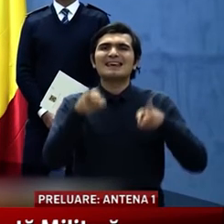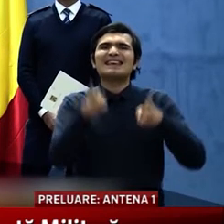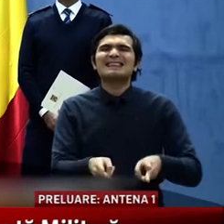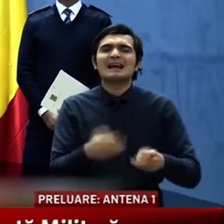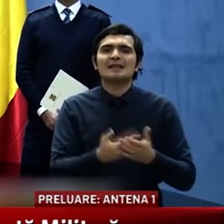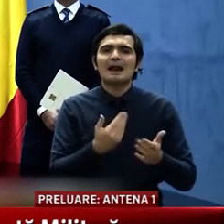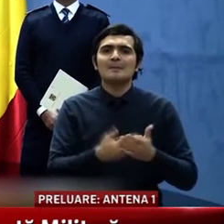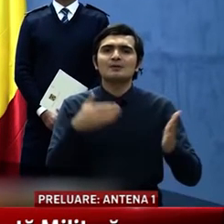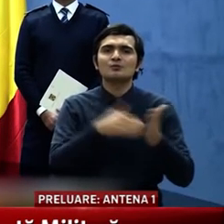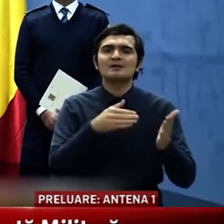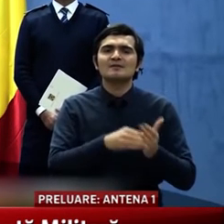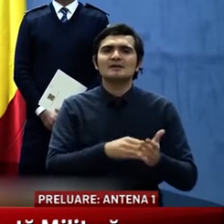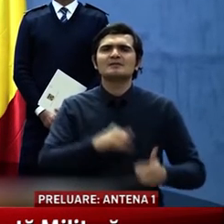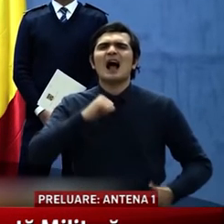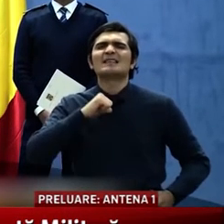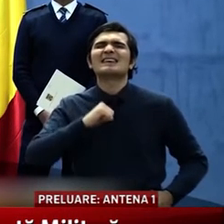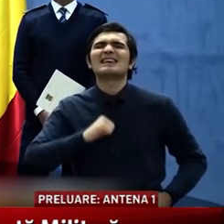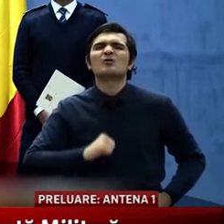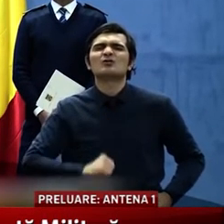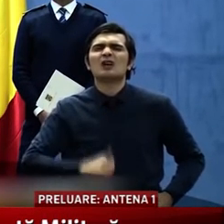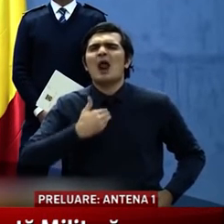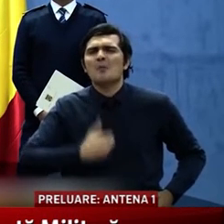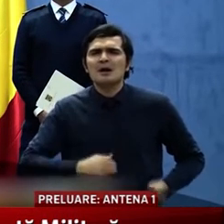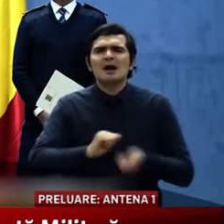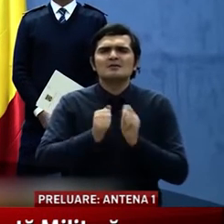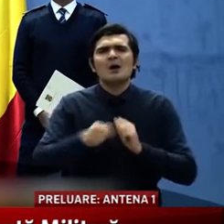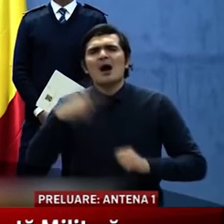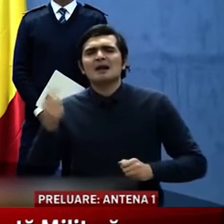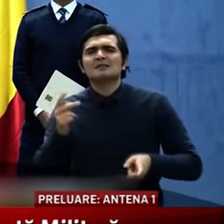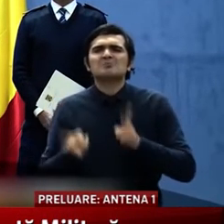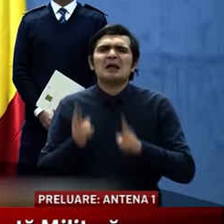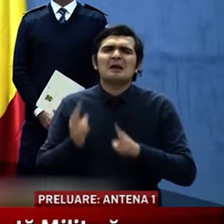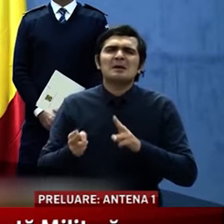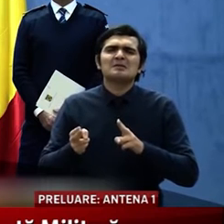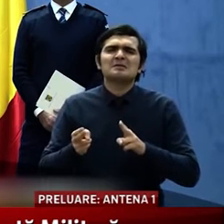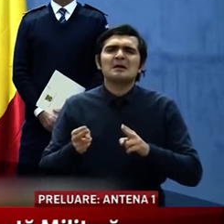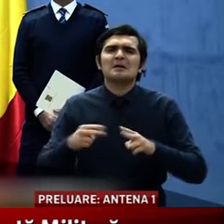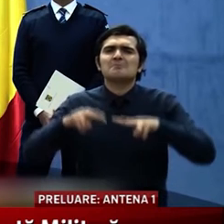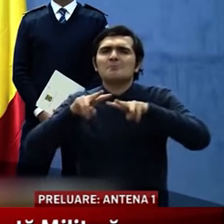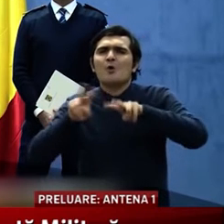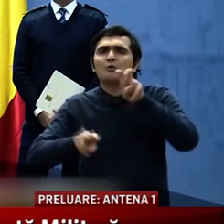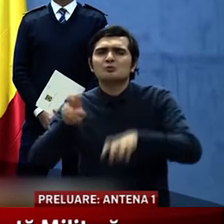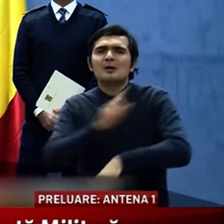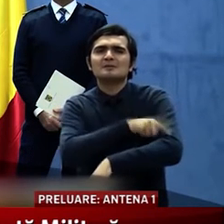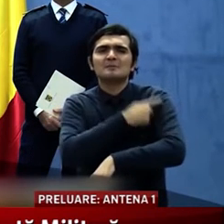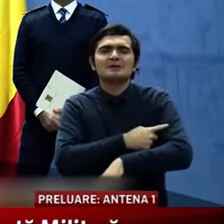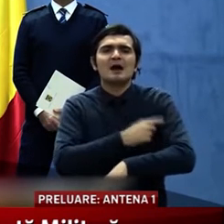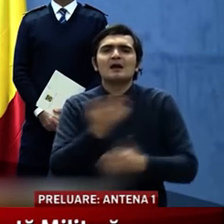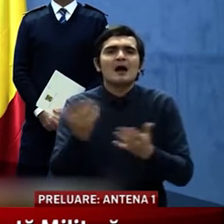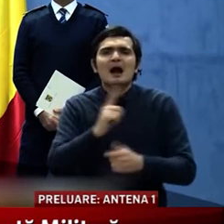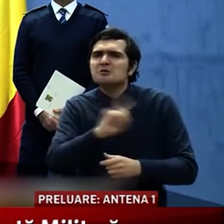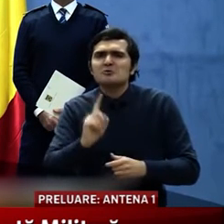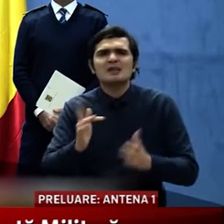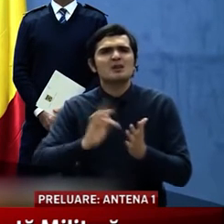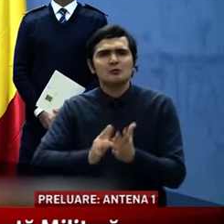intervențiile chirurgicale și alte tratamente și investigații medicale spitalicești care nu reprezintă urgență și